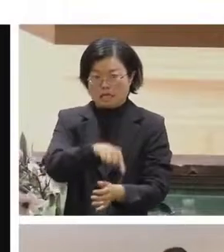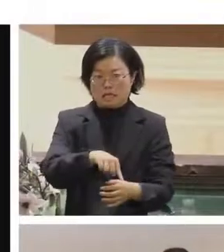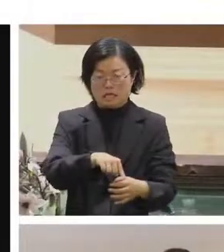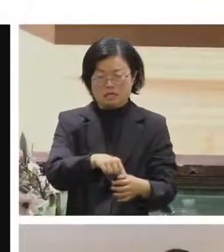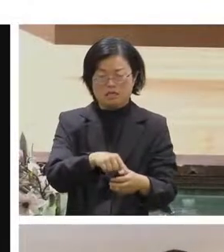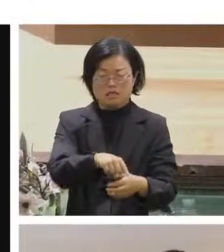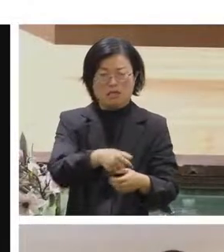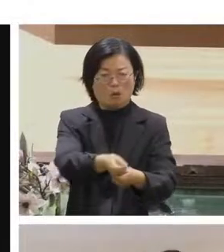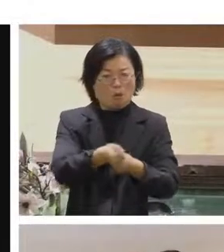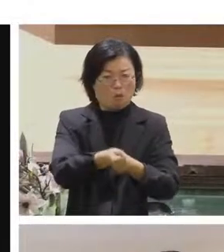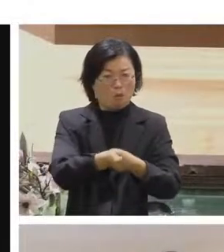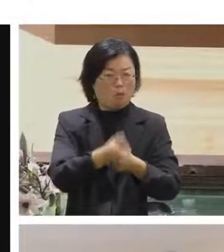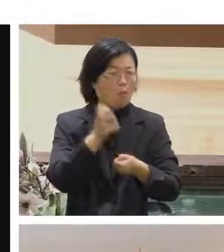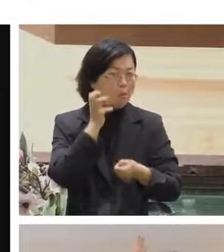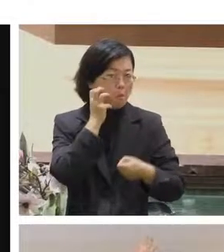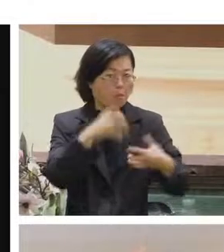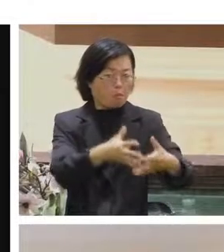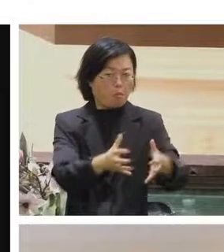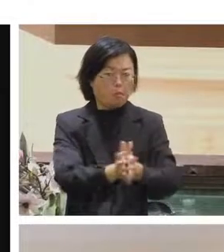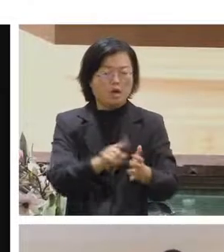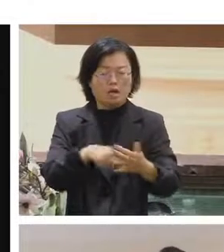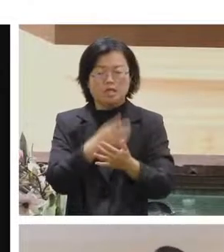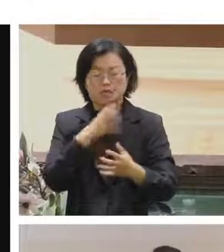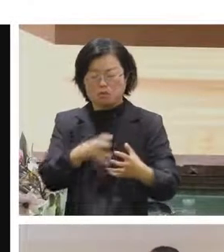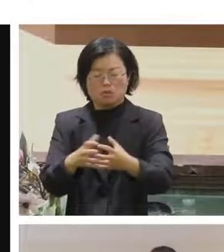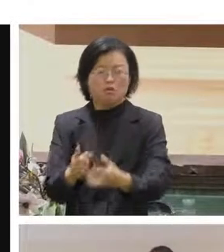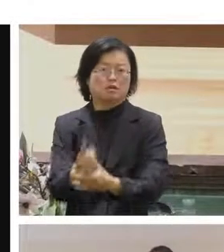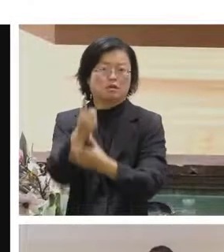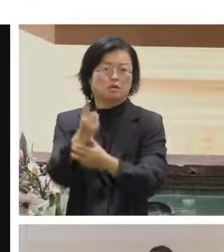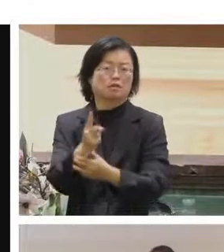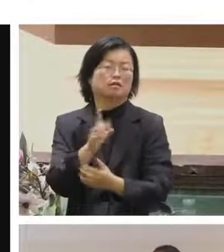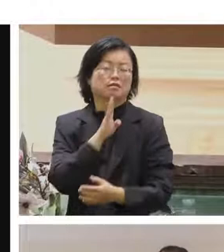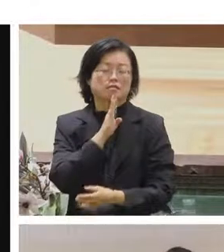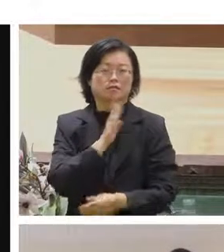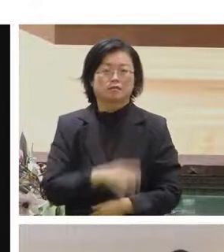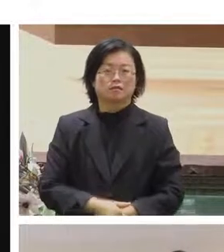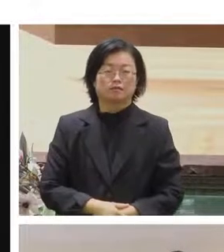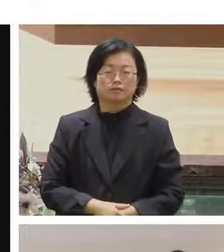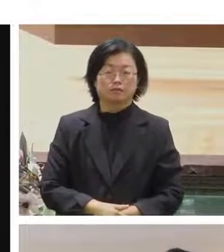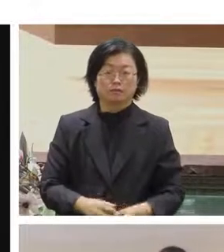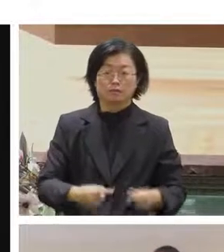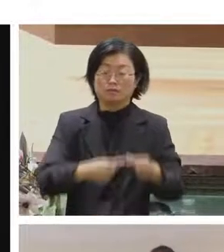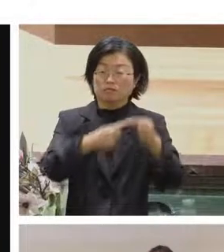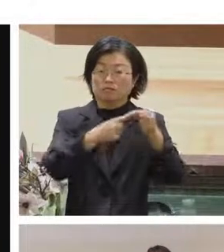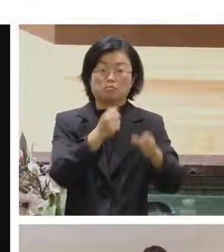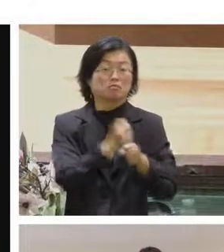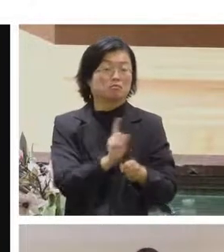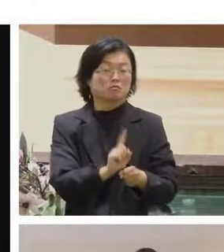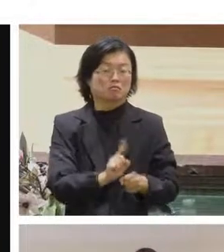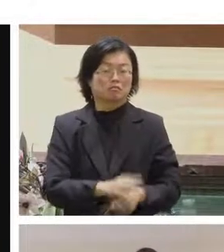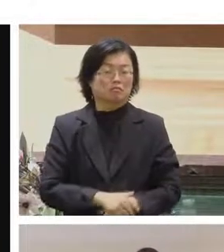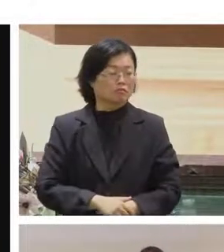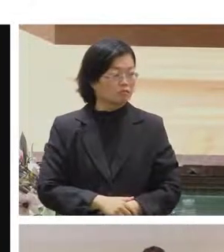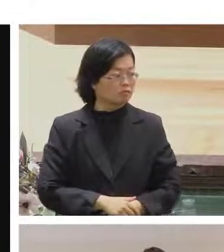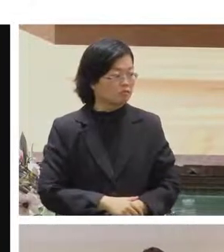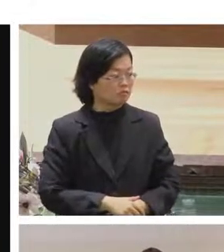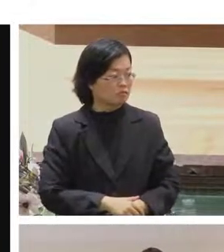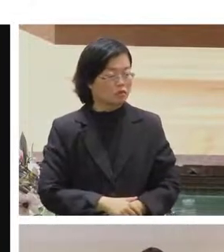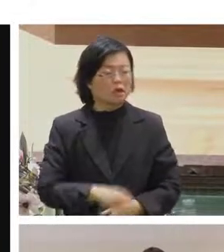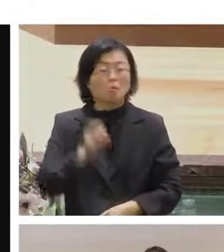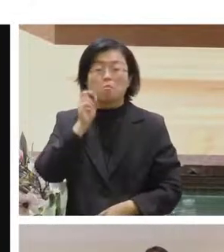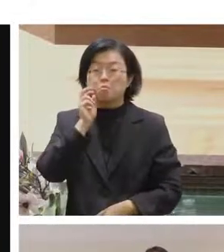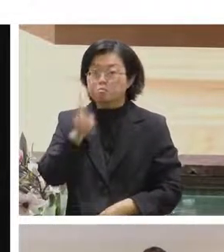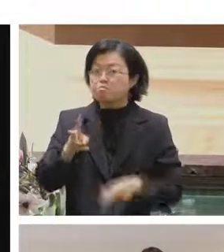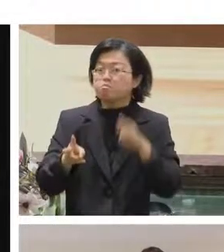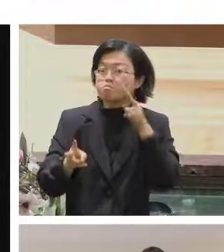工作小組那麻煩幫我再點三下第一項我們會做的呢就是雙月的黑客鬆就我們每